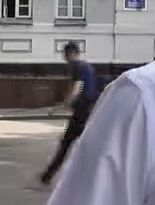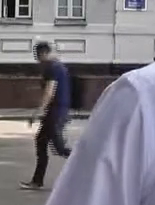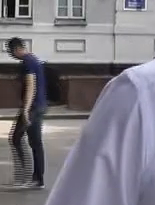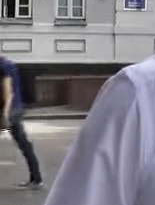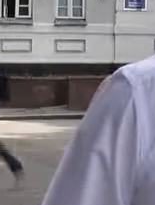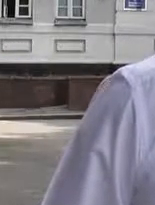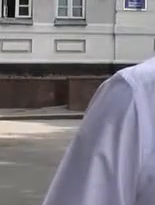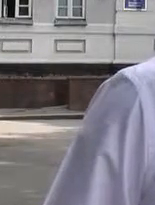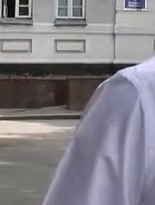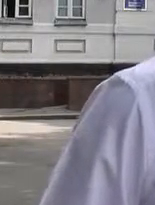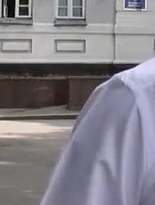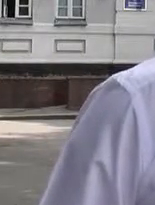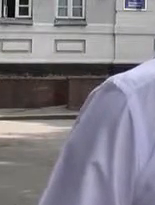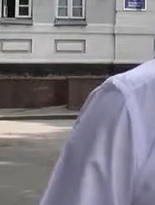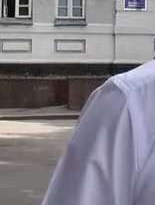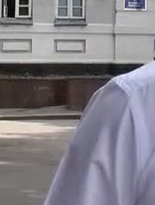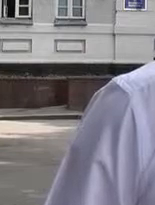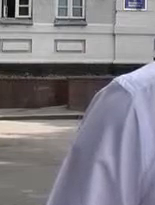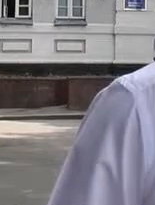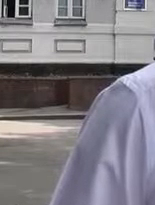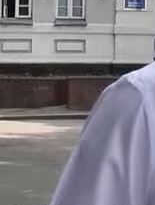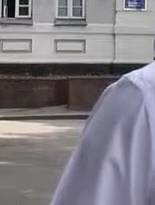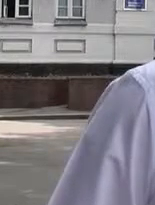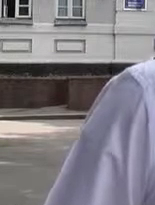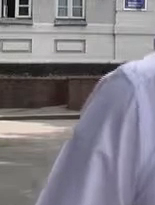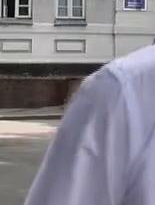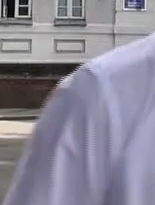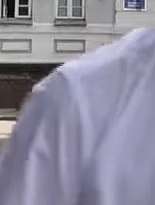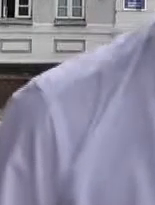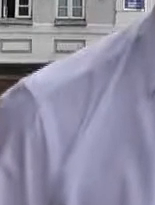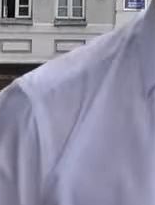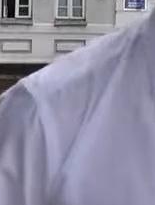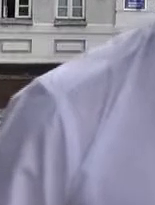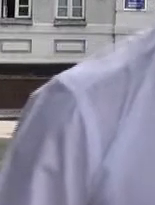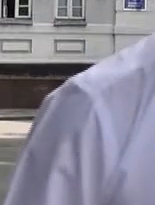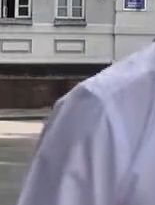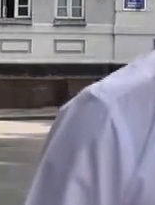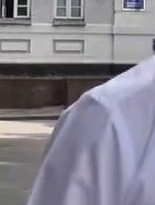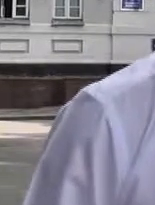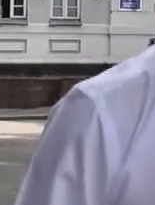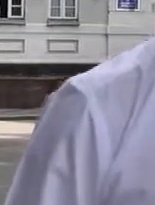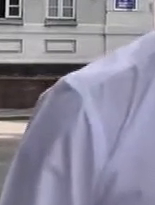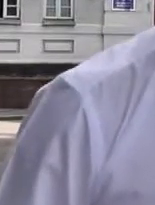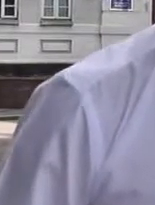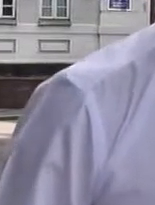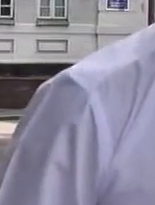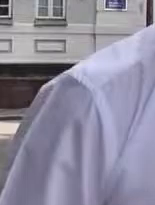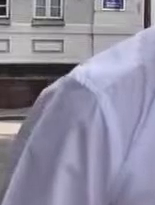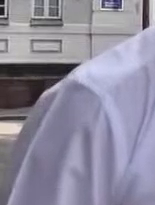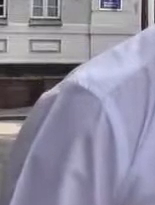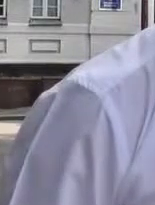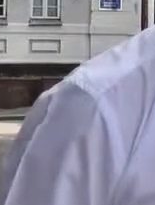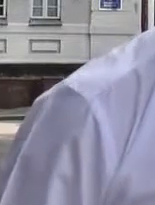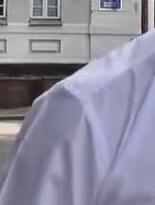переїжджають всі переймати досвід, і ми гордимося, радіємо цьому. Крім того, ми в минулому році